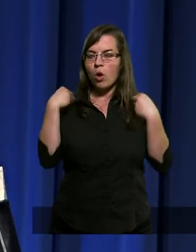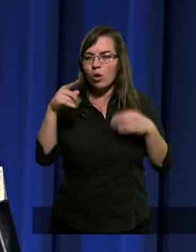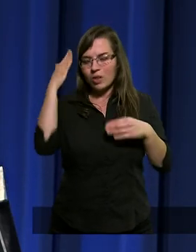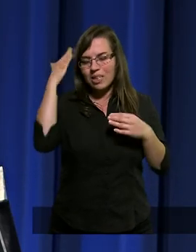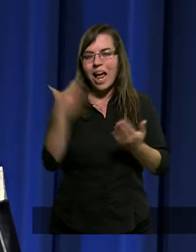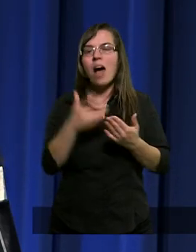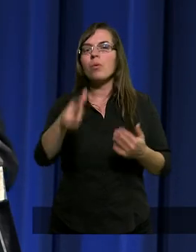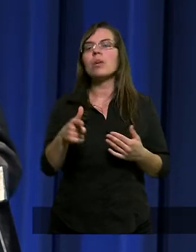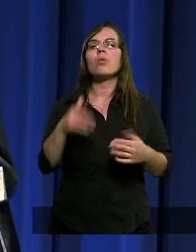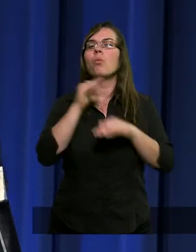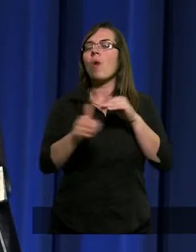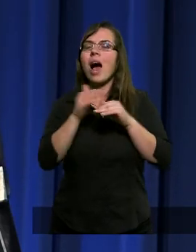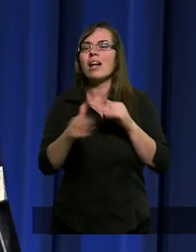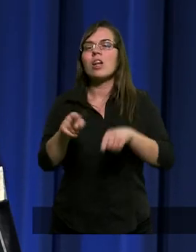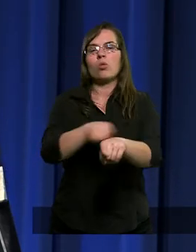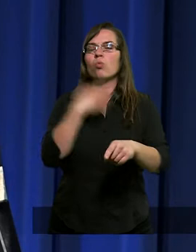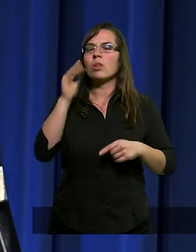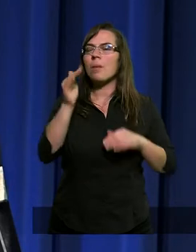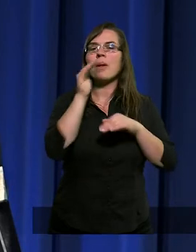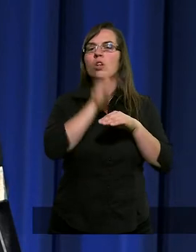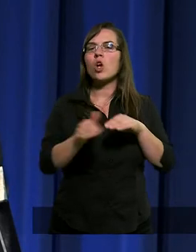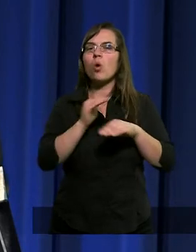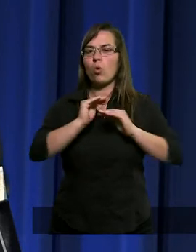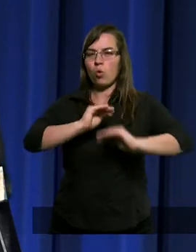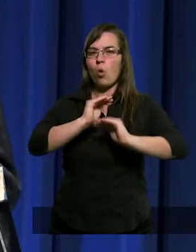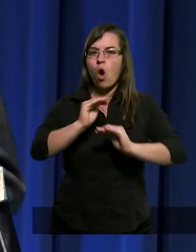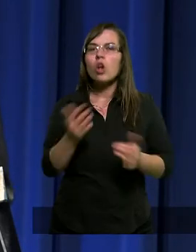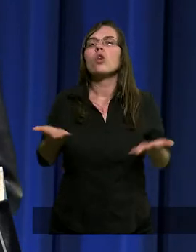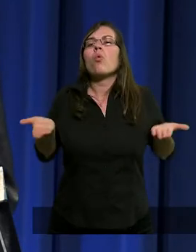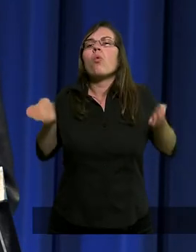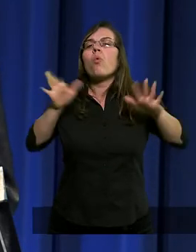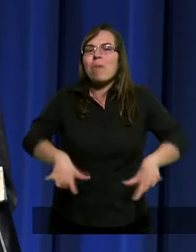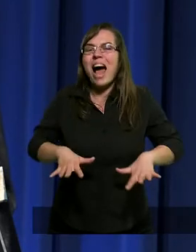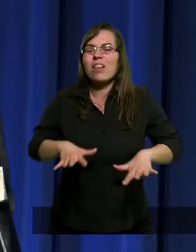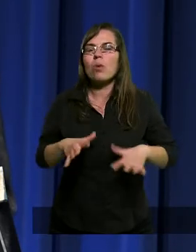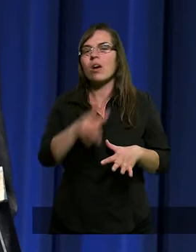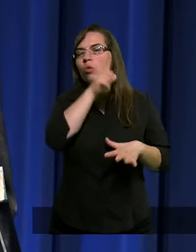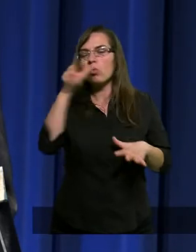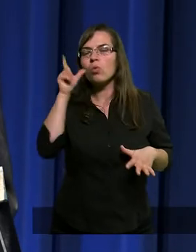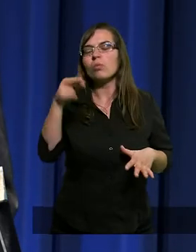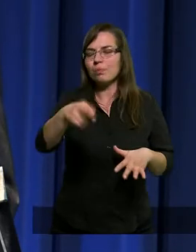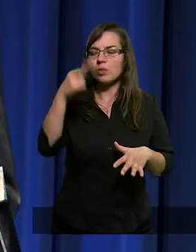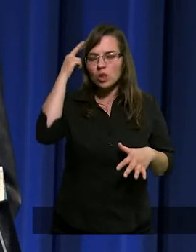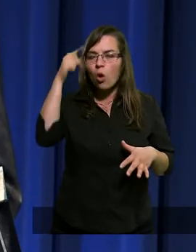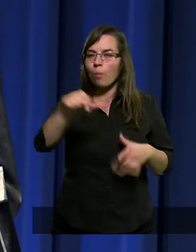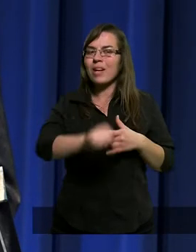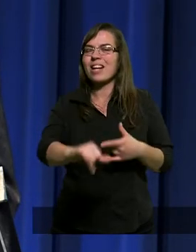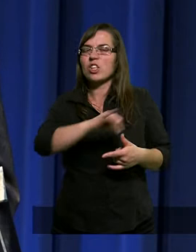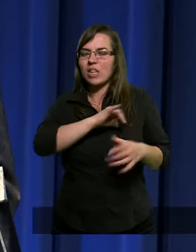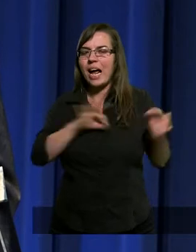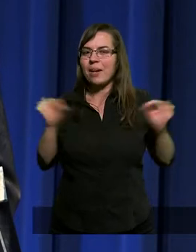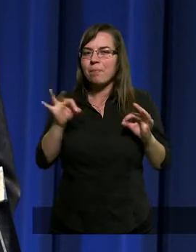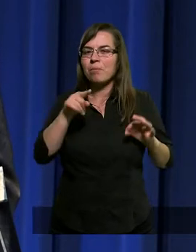gdy łaska nie będzie dłużej chronić upładłego rodu. To zrozumienie grzechu